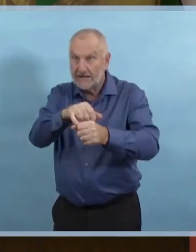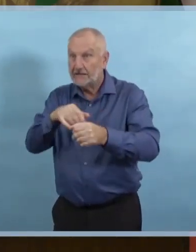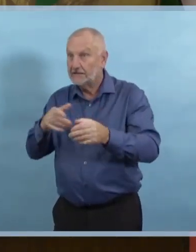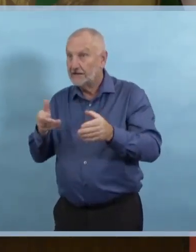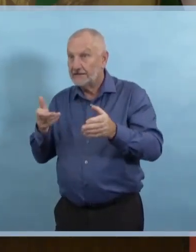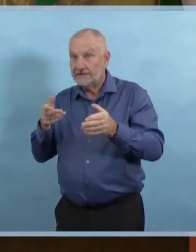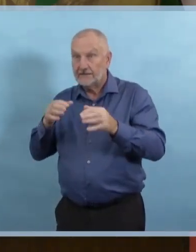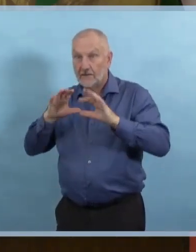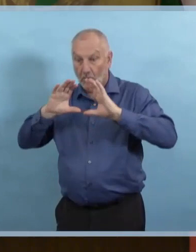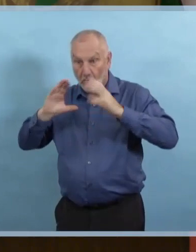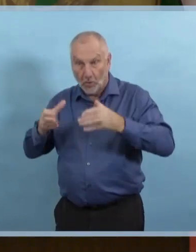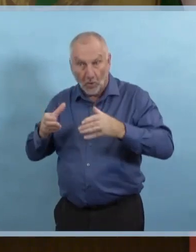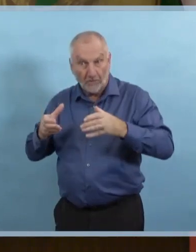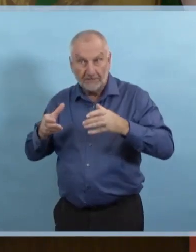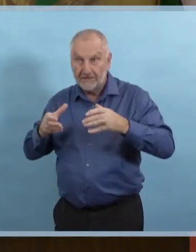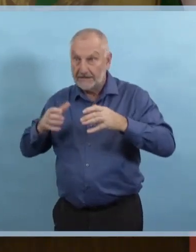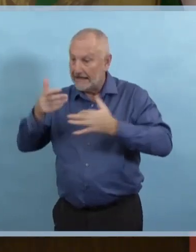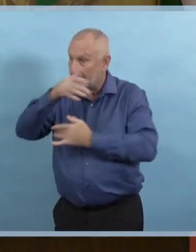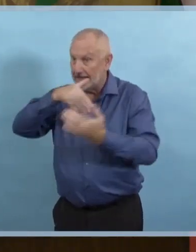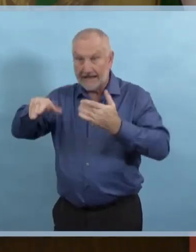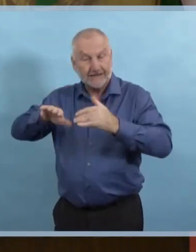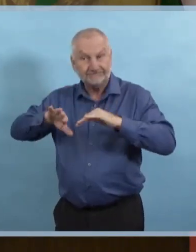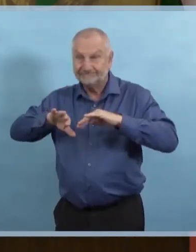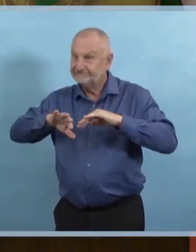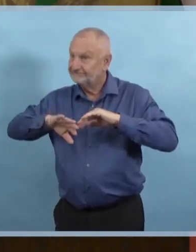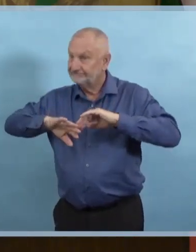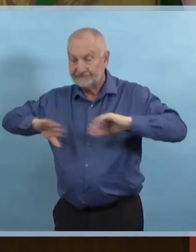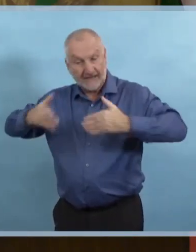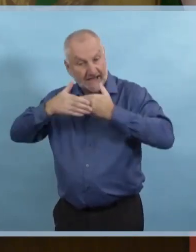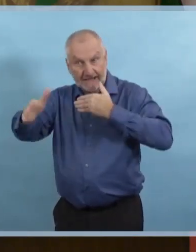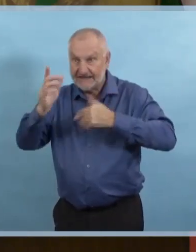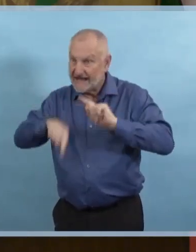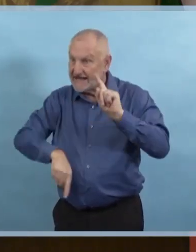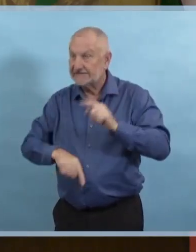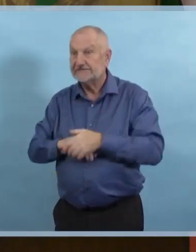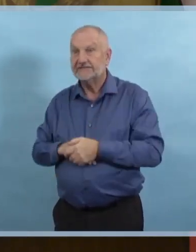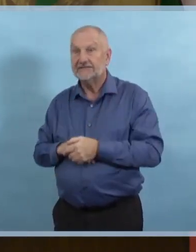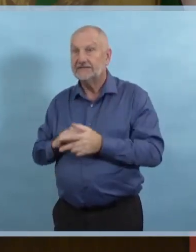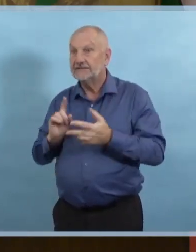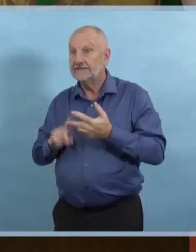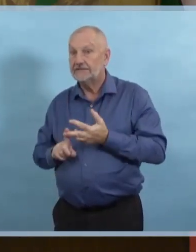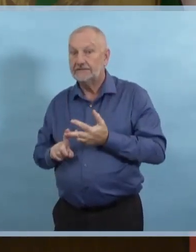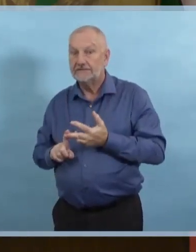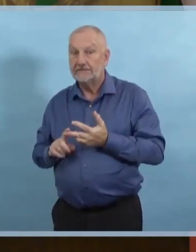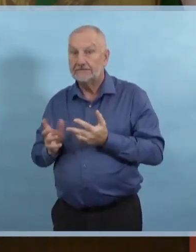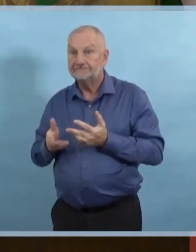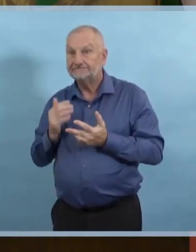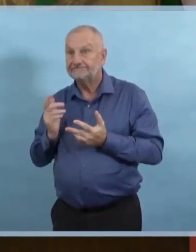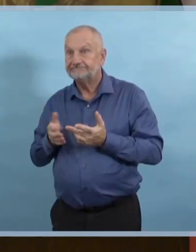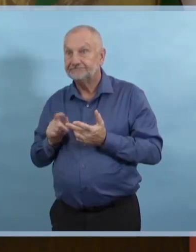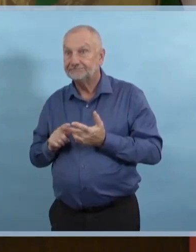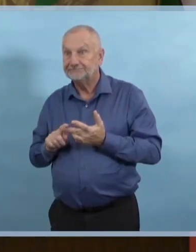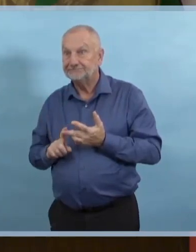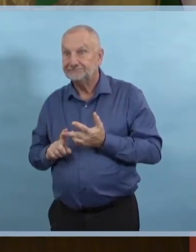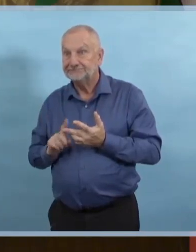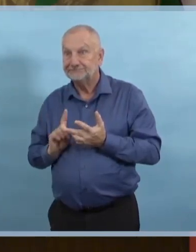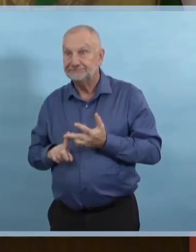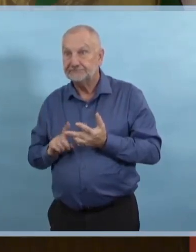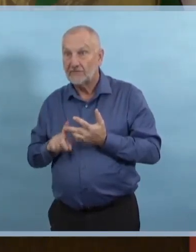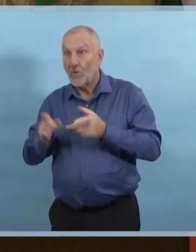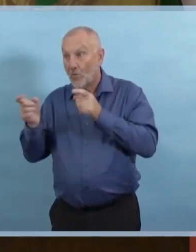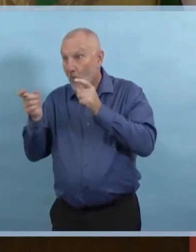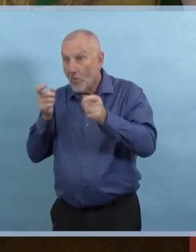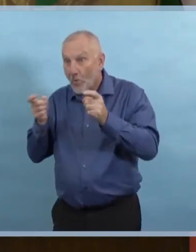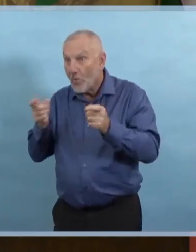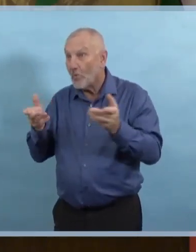l'amélioration des mesures de contrôle et de prévention de l'infection. Donc, ça dépend de l'environnement.